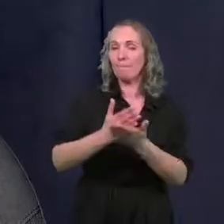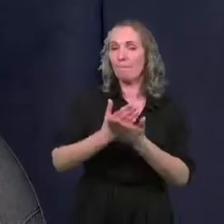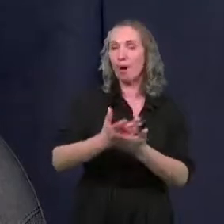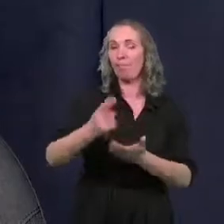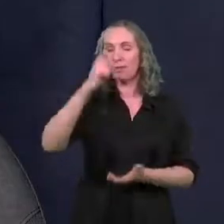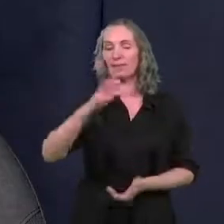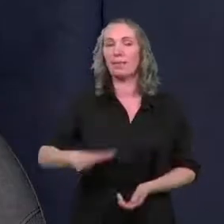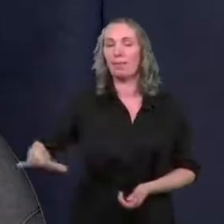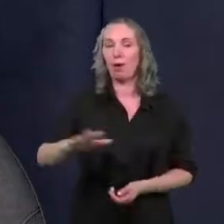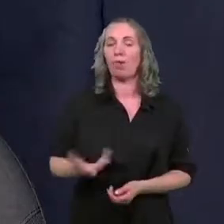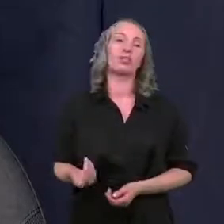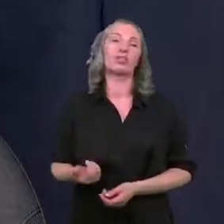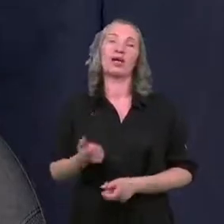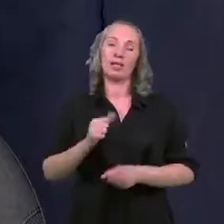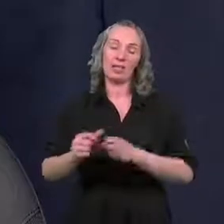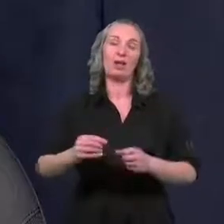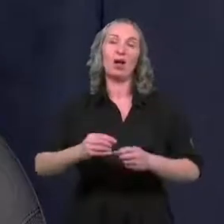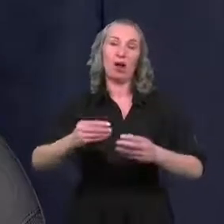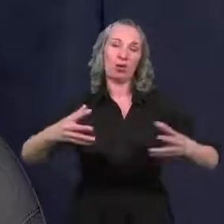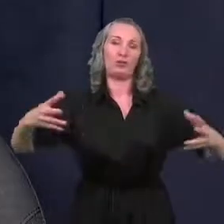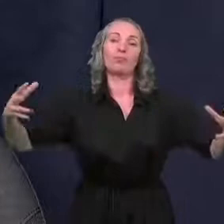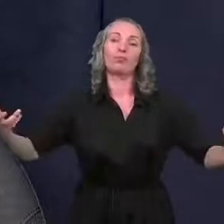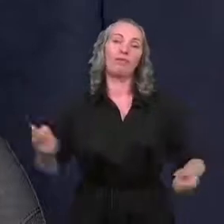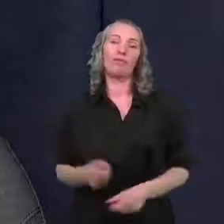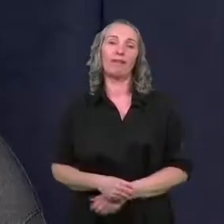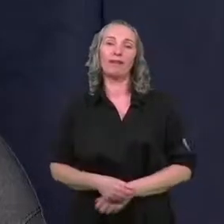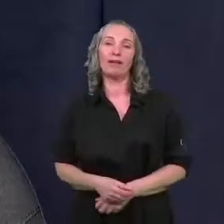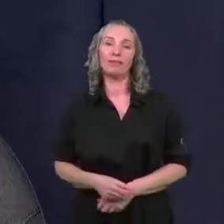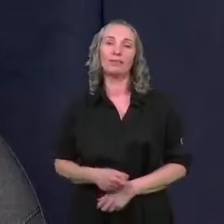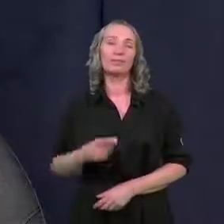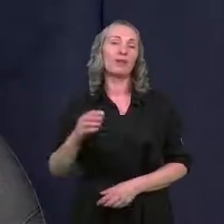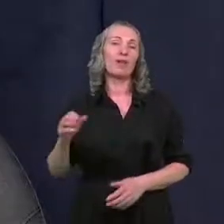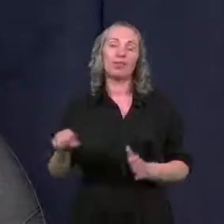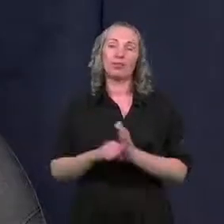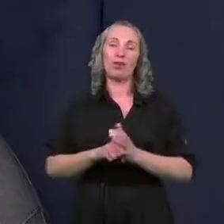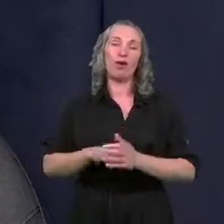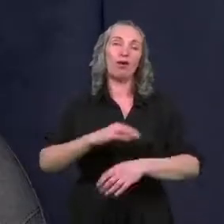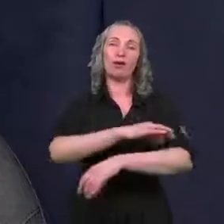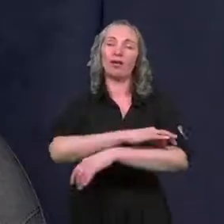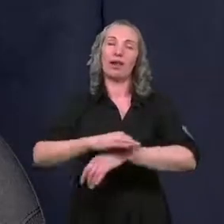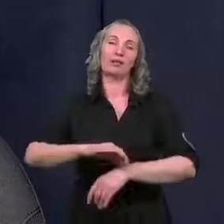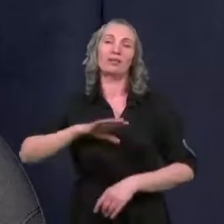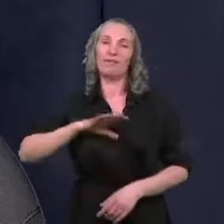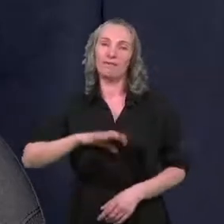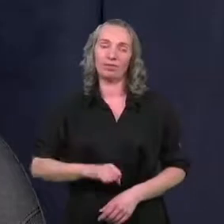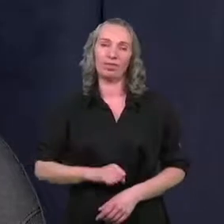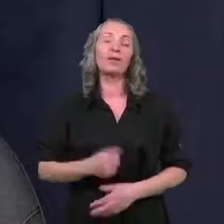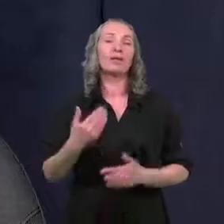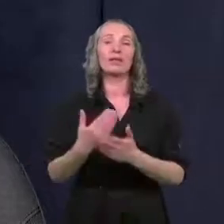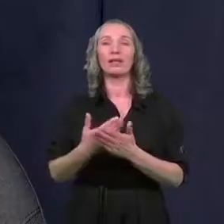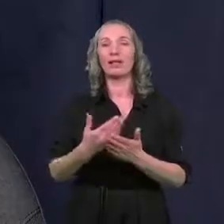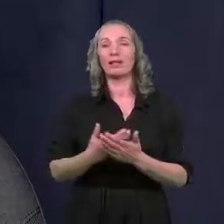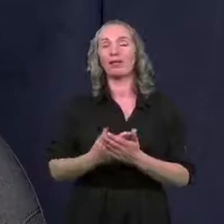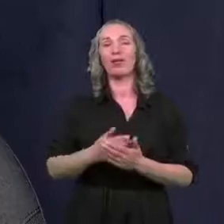naprawdę jest rozbudowana, można powiedzieć, do granic wytrzymałości. Dlatego też